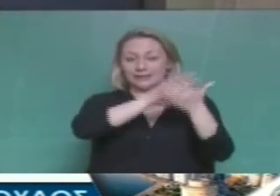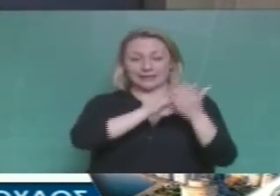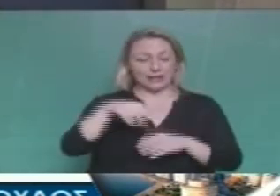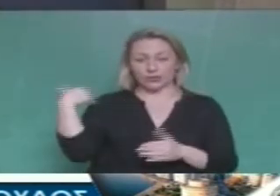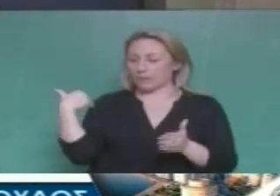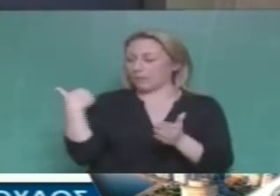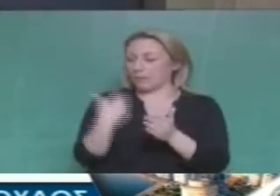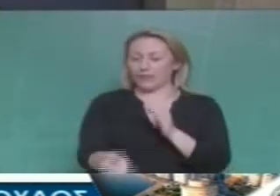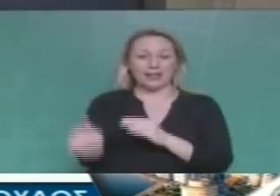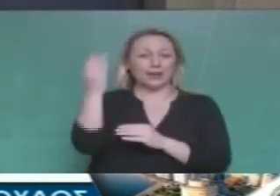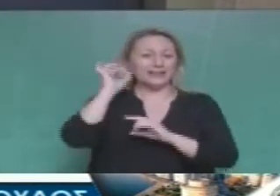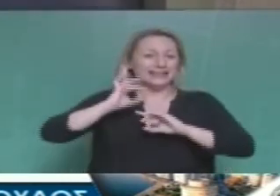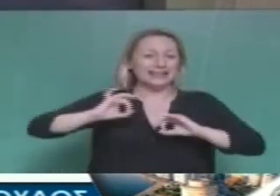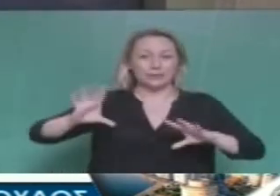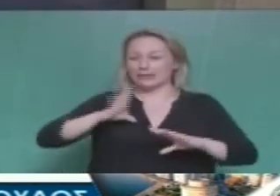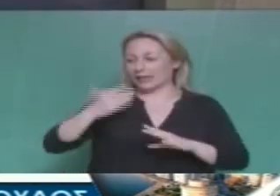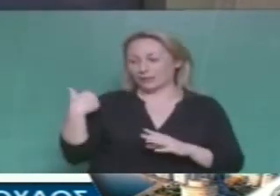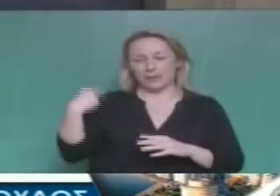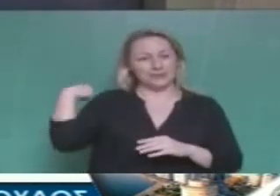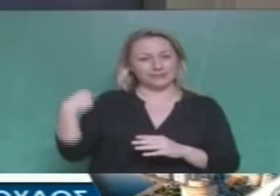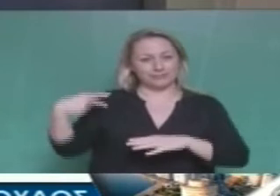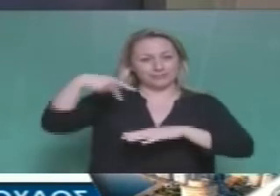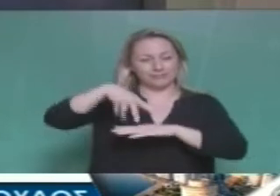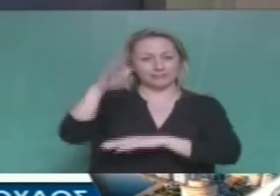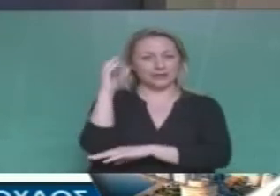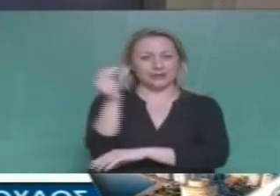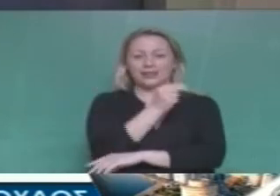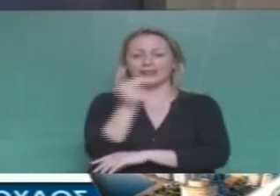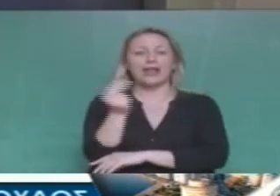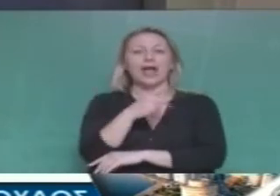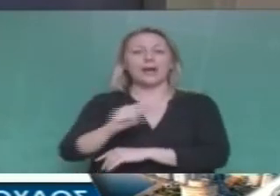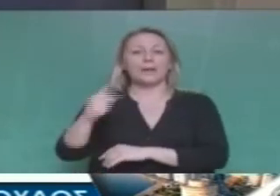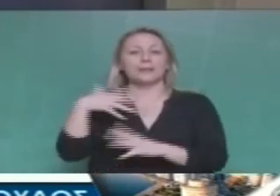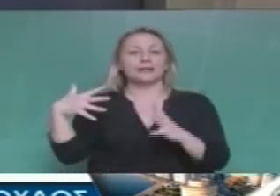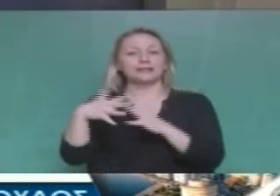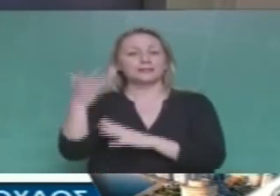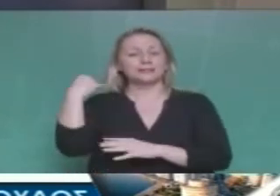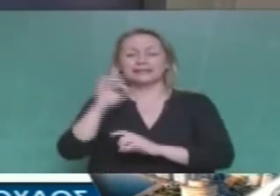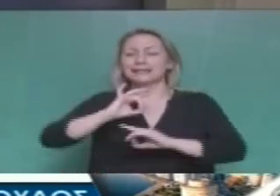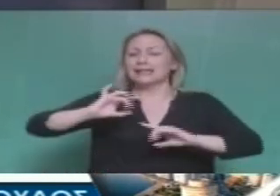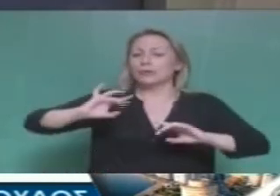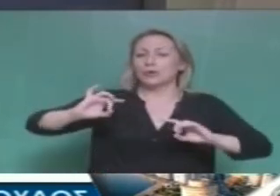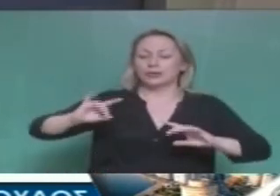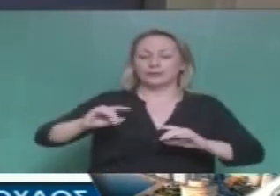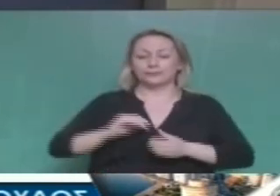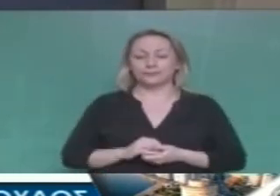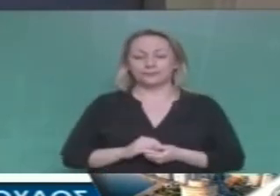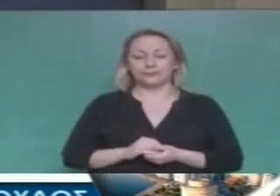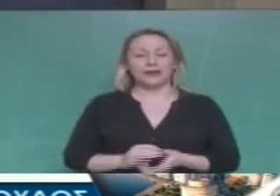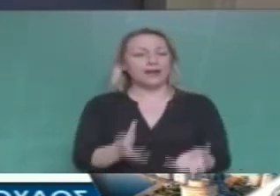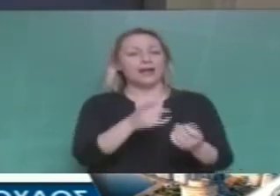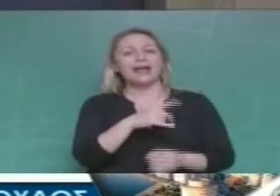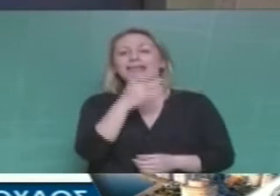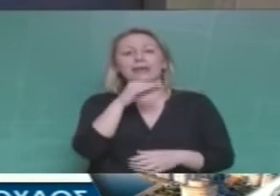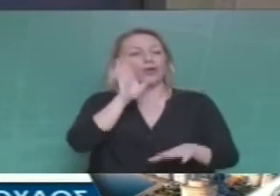ακούστηκε από τους προλαλήσαντες για το ίδιο θέμα καμία απολύτως κουβέντα. Λες και δεν έχουν καμία απολύτως ευθύνη. Υπεύθυνη είναι γιατί